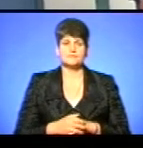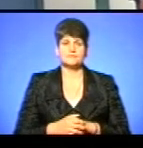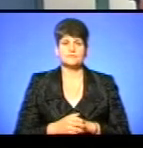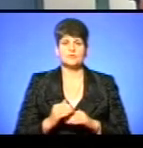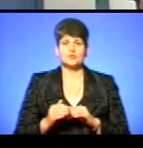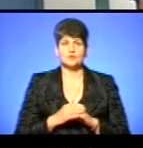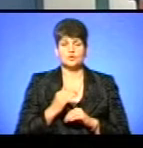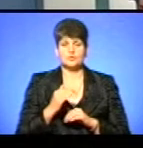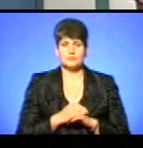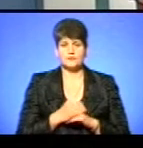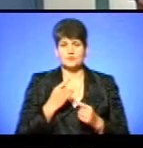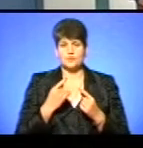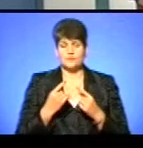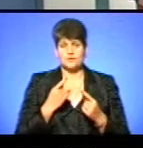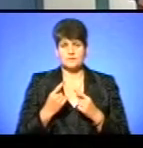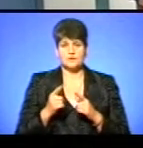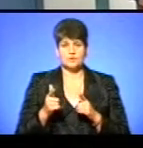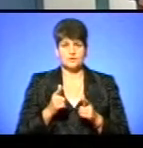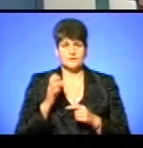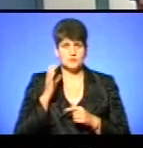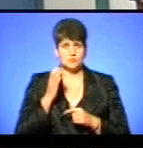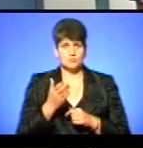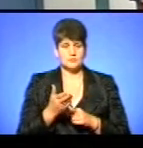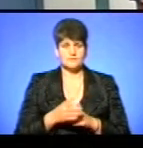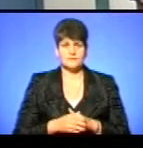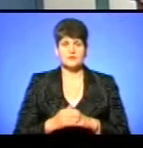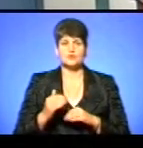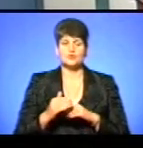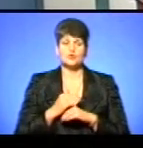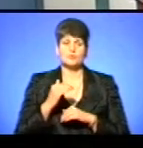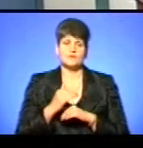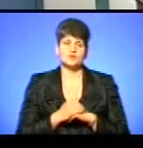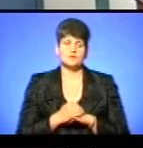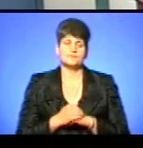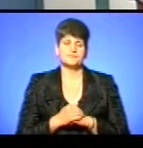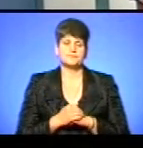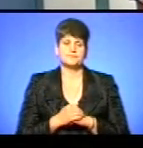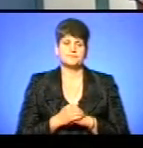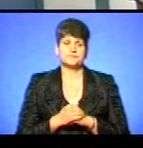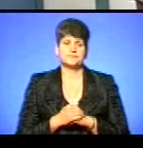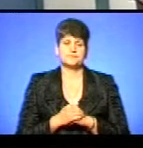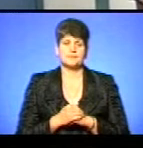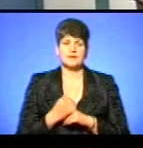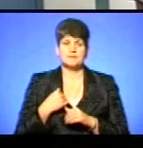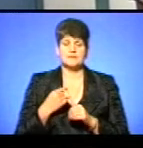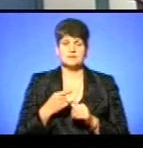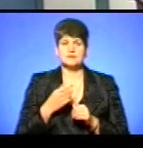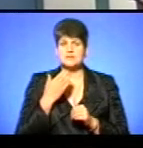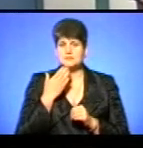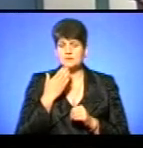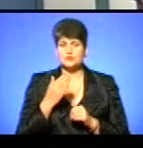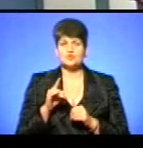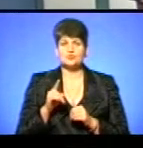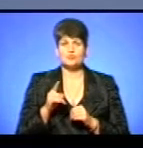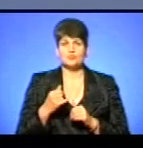Доброго вечора. Говоріть, будь ласка, ми вас готові почути. Доброго вечора. Можна вас запитати, чому у нас